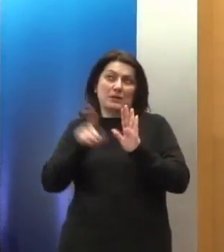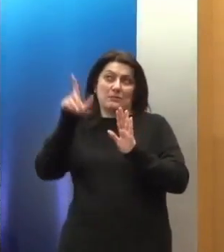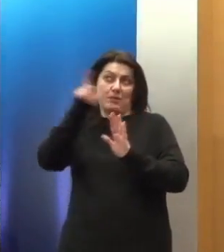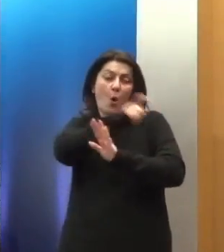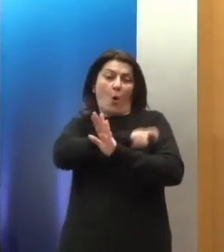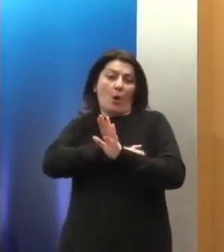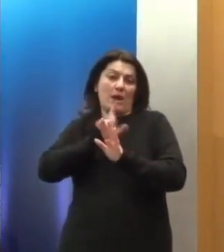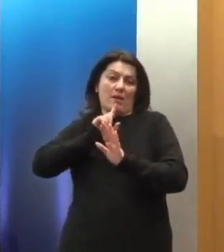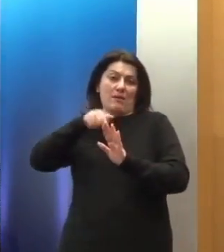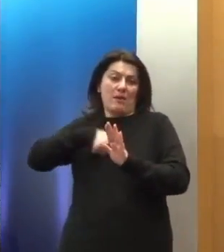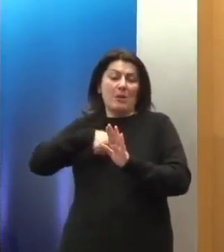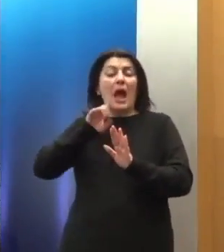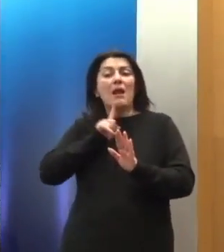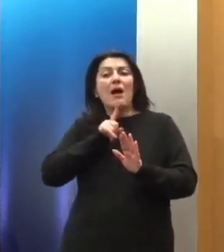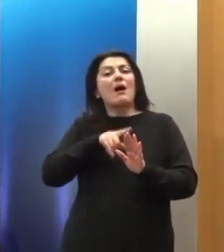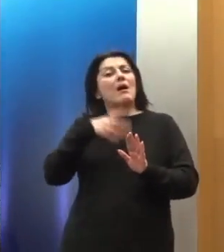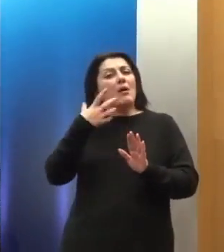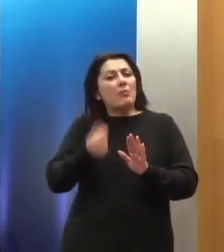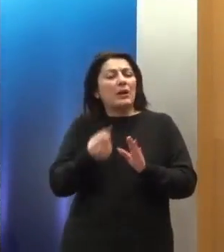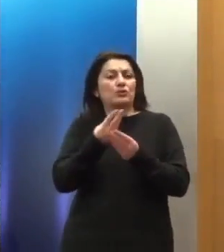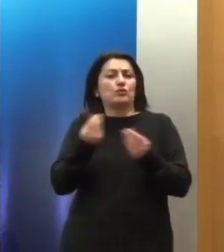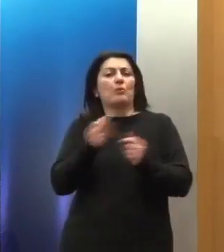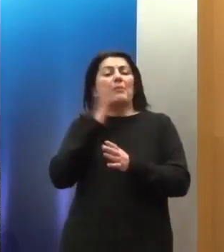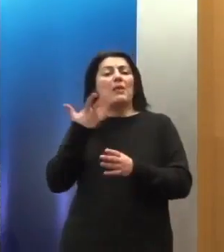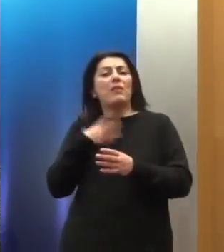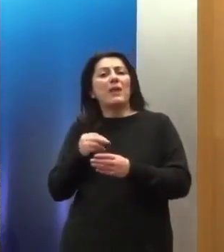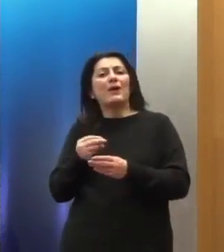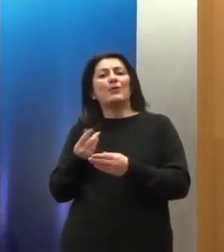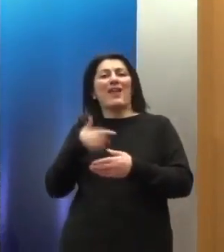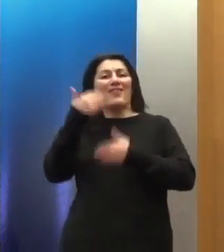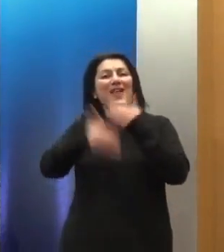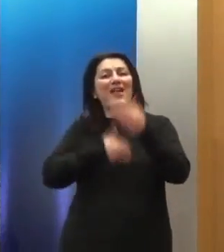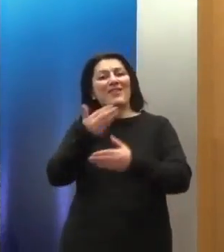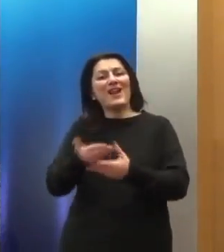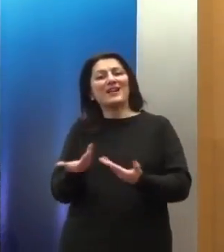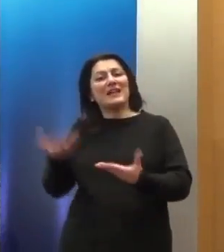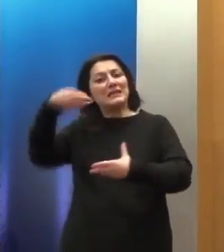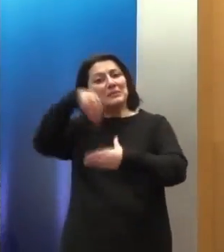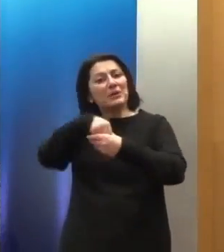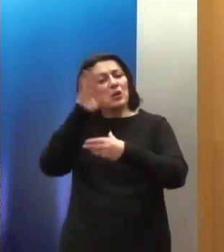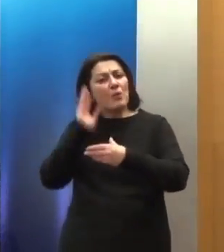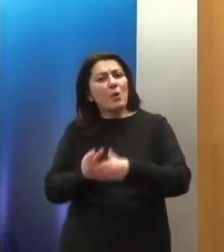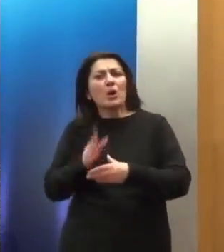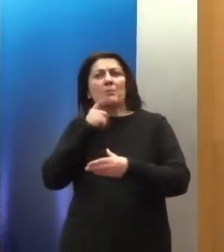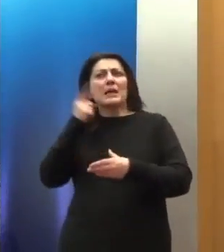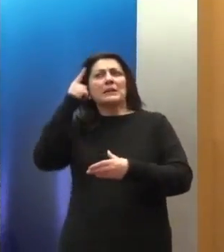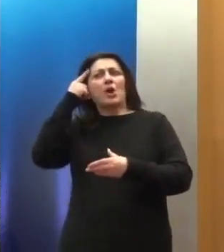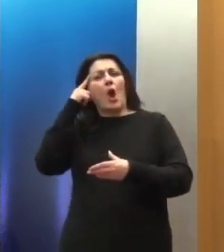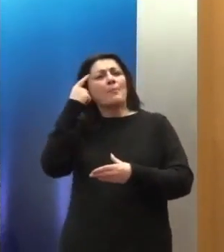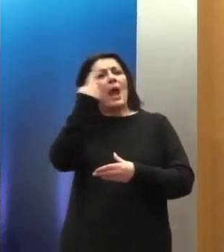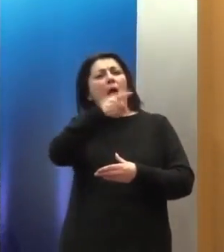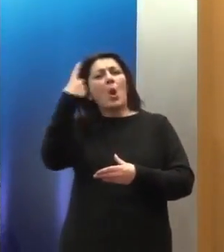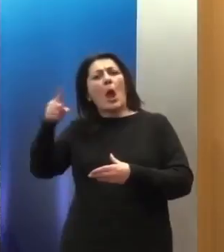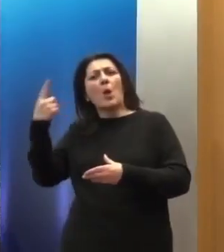να συμμετέχουν στη διαδικασία και να καταθέτουν και απόψεις, εκθέσεις, αναφορές. Αυτό και αυτό